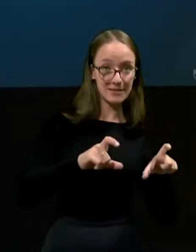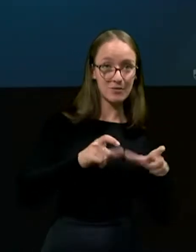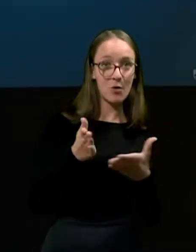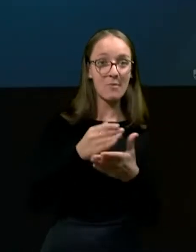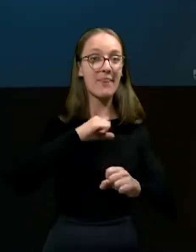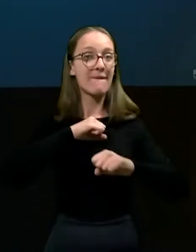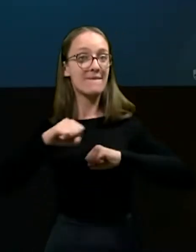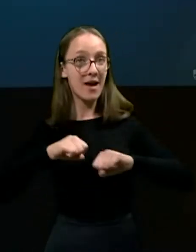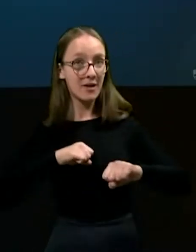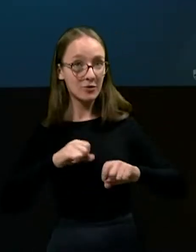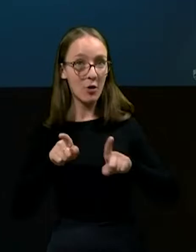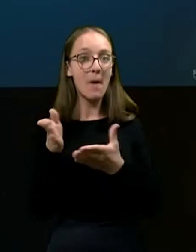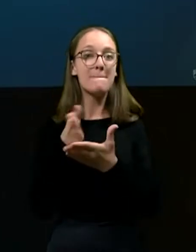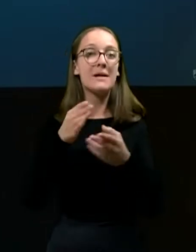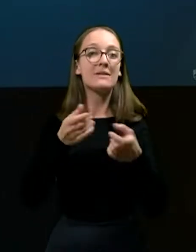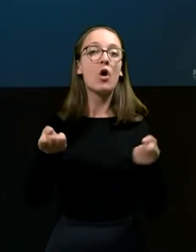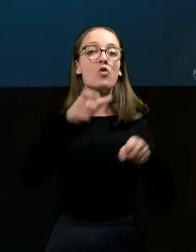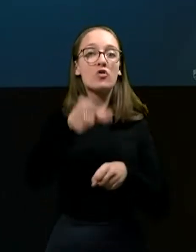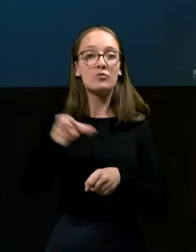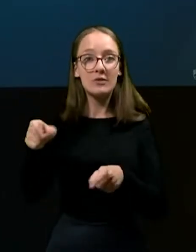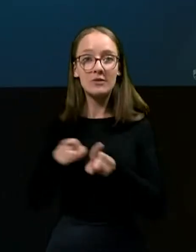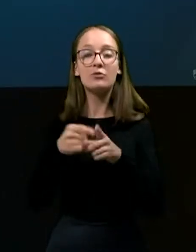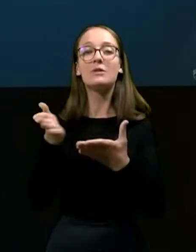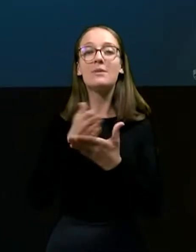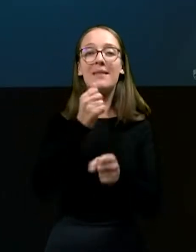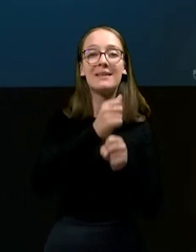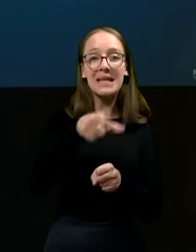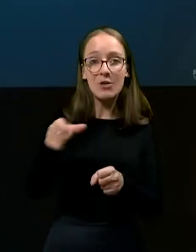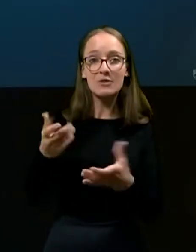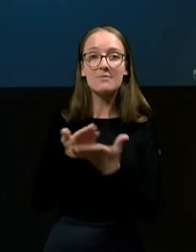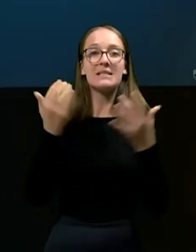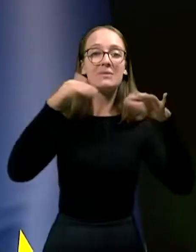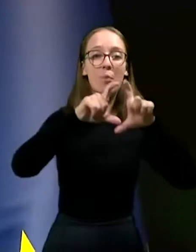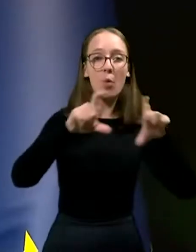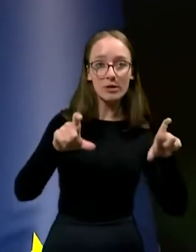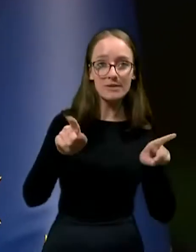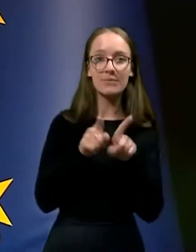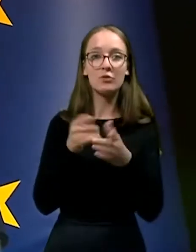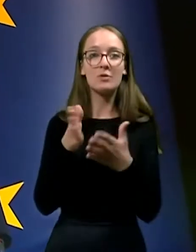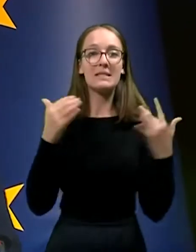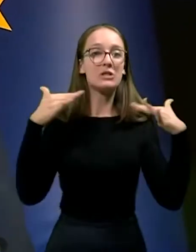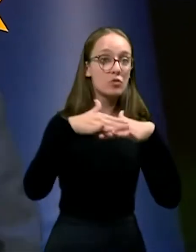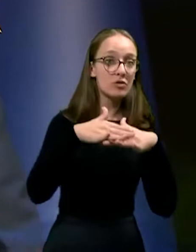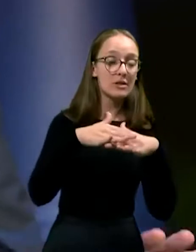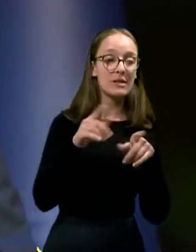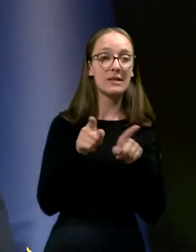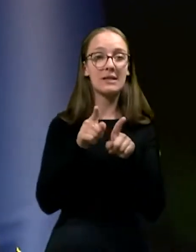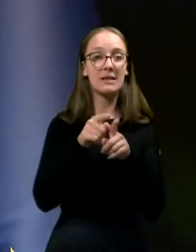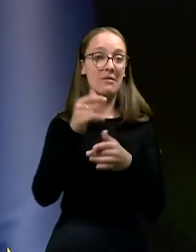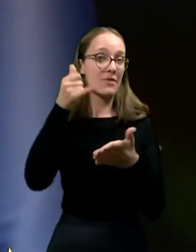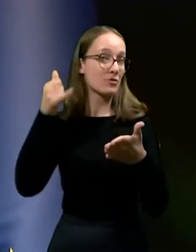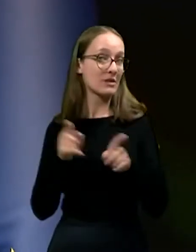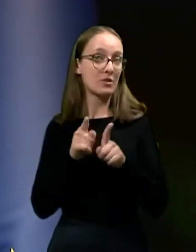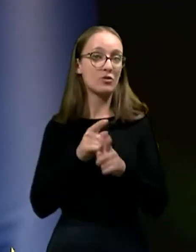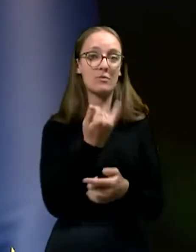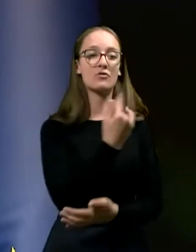med vlado, med gospodarstveniki, med delovci, med zbornicami, med združeni in na konc koncu